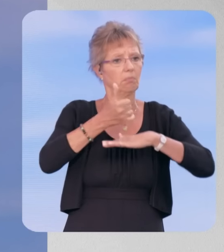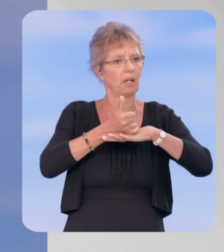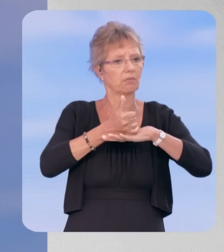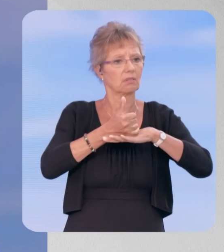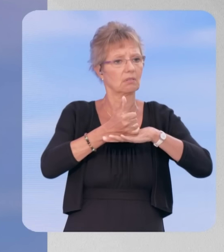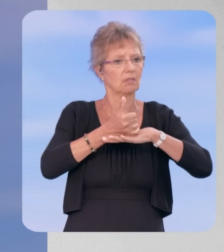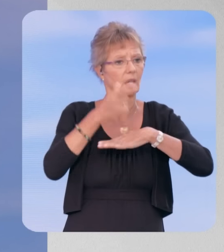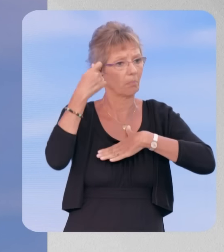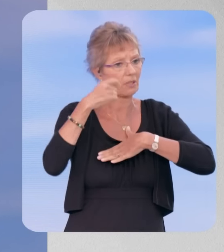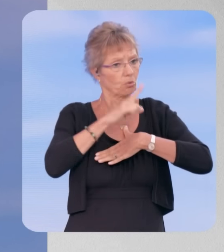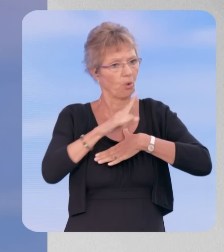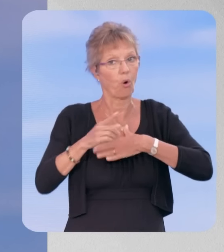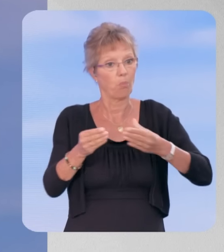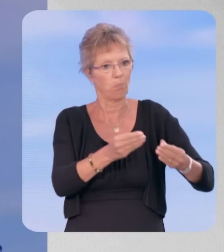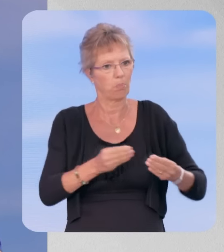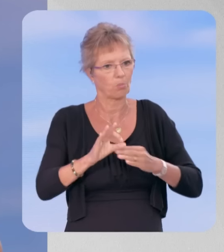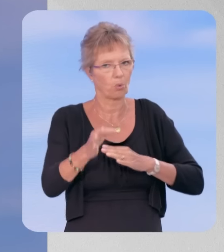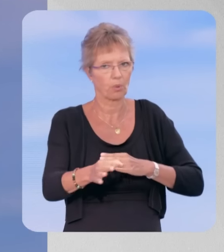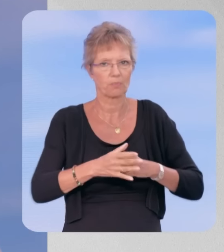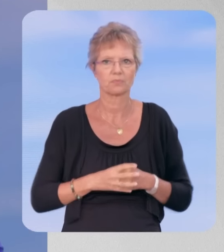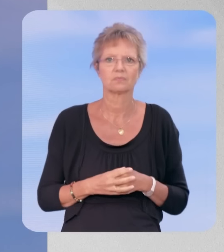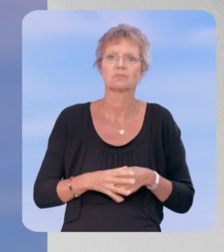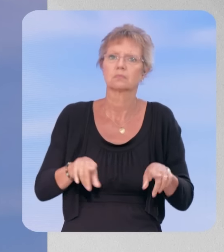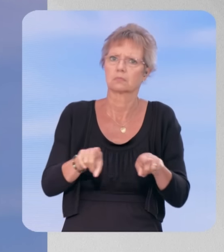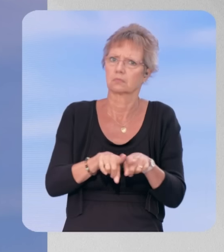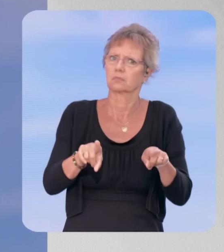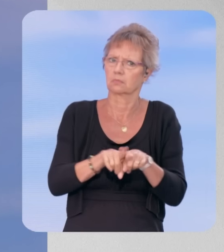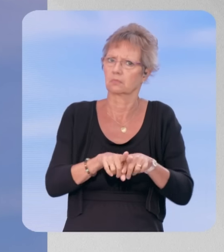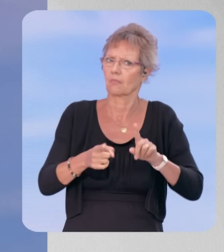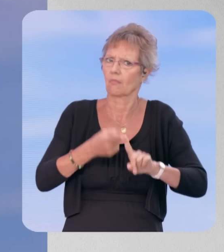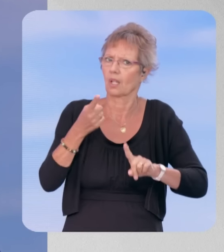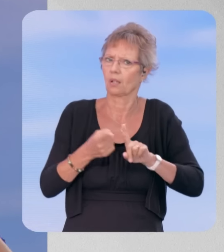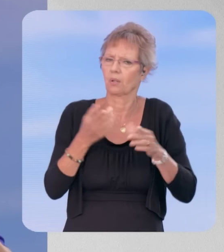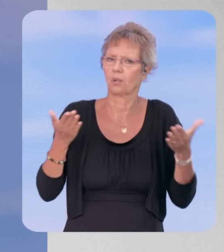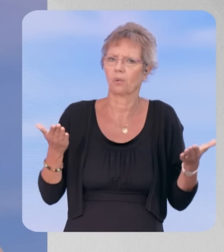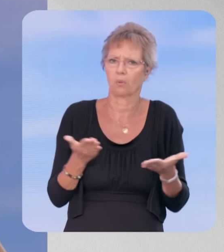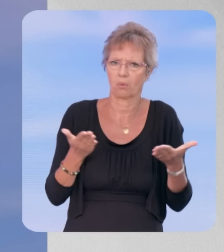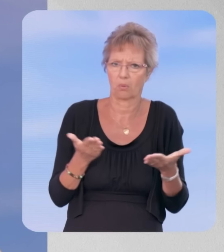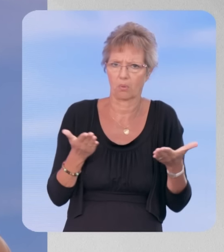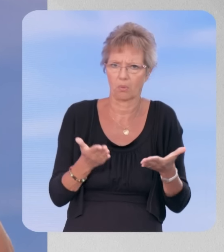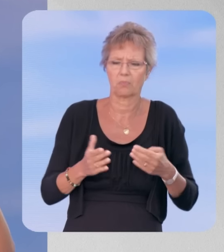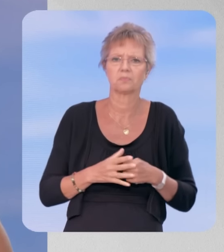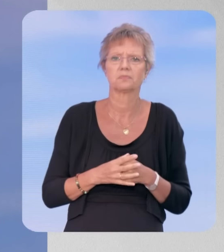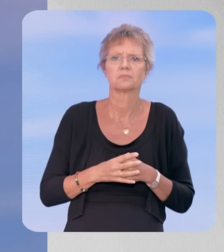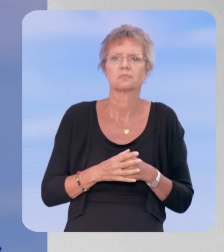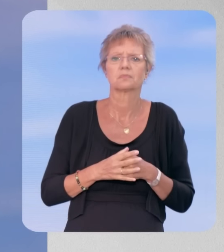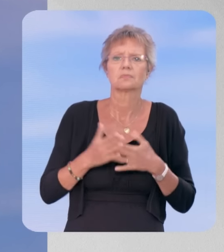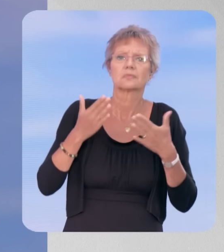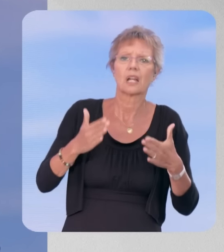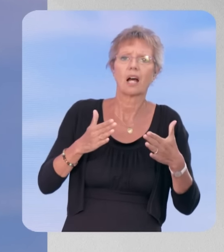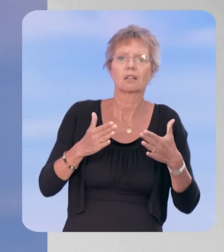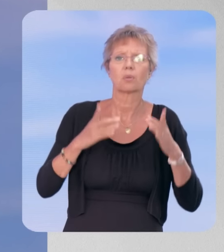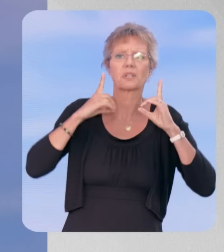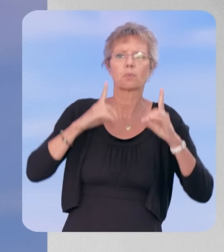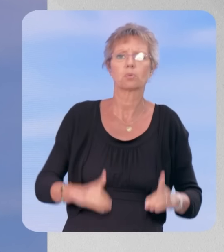Ça,'est la première chose. La deuxième chose, c'est que nous voulons rappeler, et c'est pour ça que je l'ai envoyé aux différents parlementaires, qu'il y a, en quelque sorte, une indépendance du Parlement